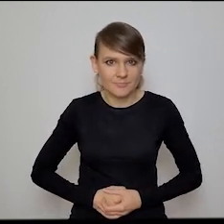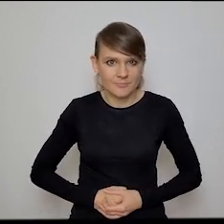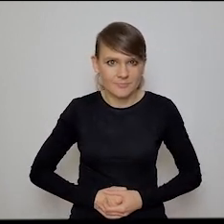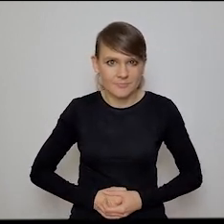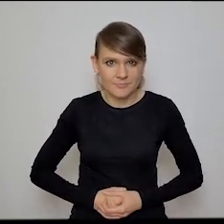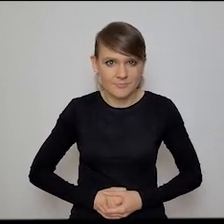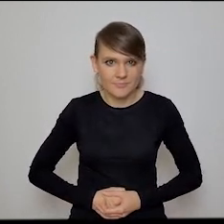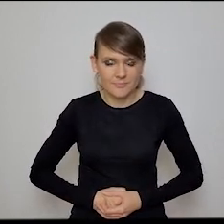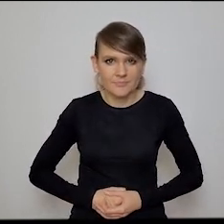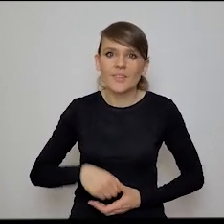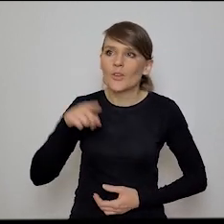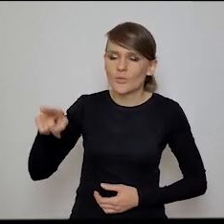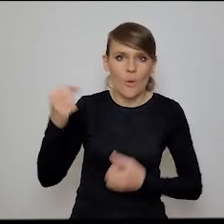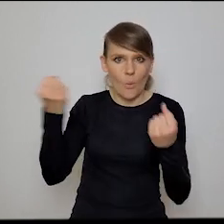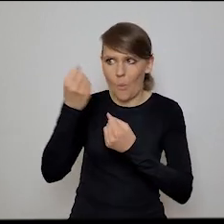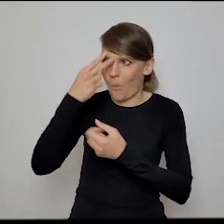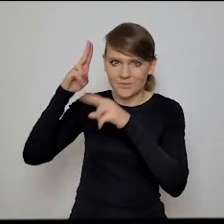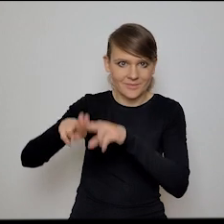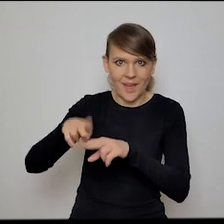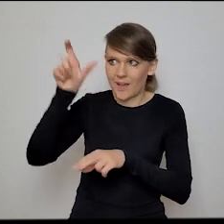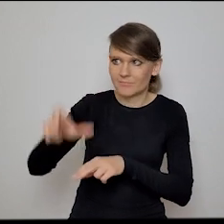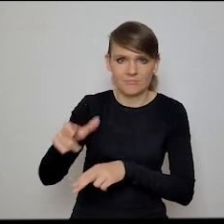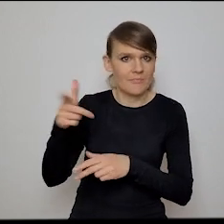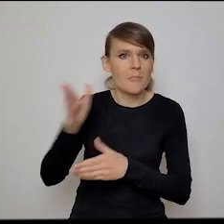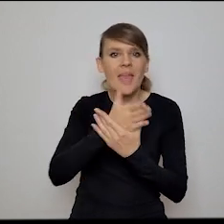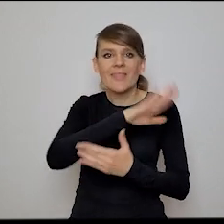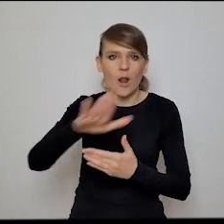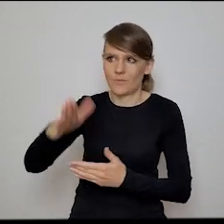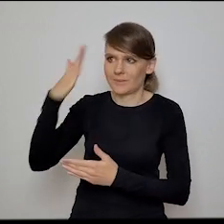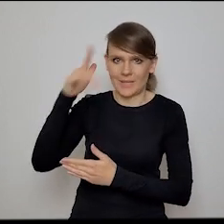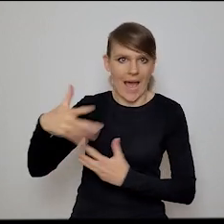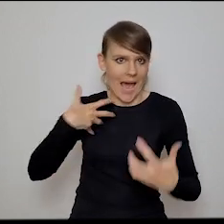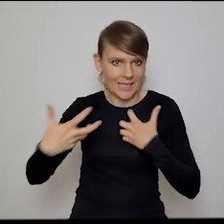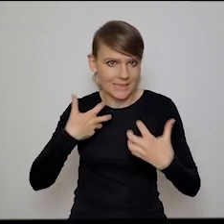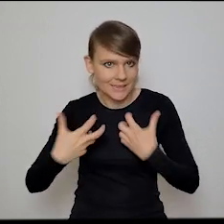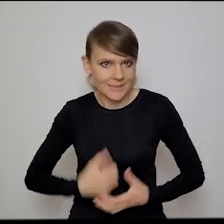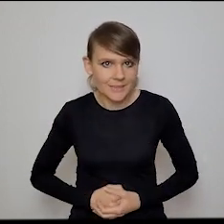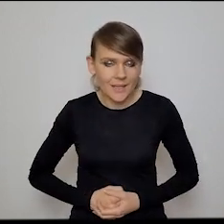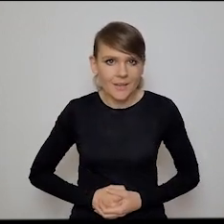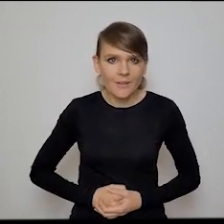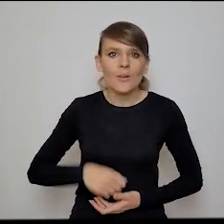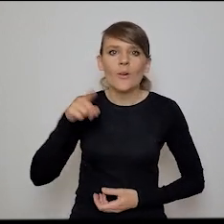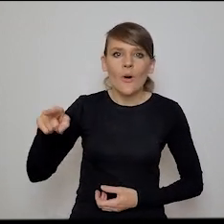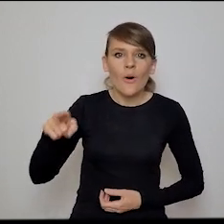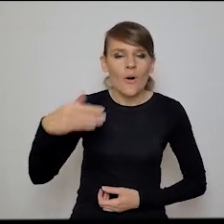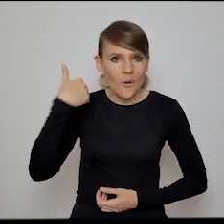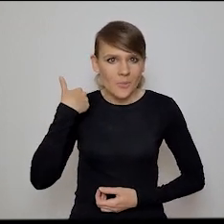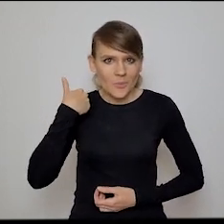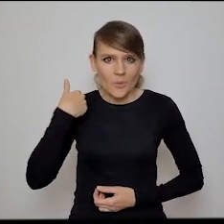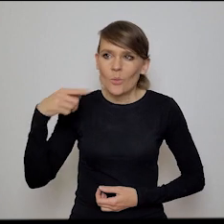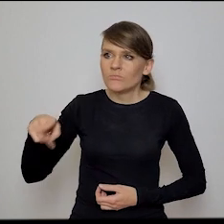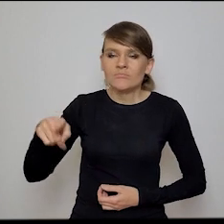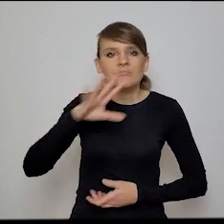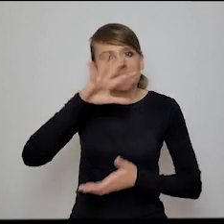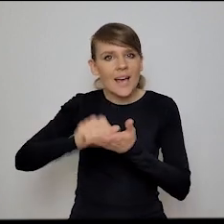Ale jednocześnie to jest uznany, ceniony międzynarodowo artysta, który zajął się taką właśnie